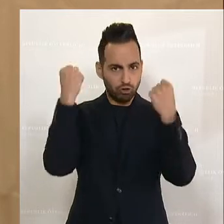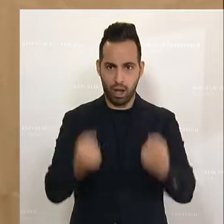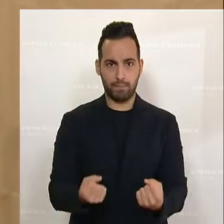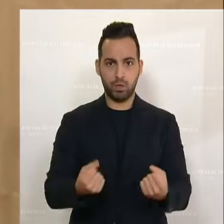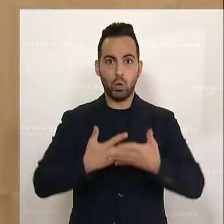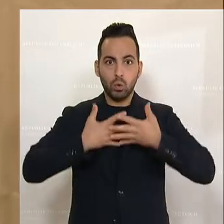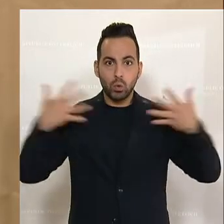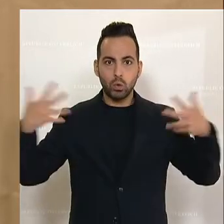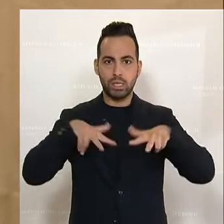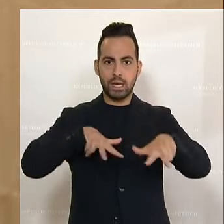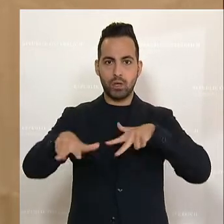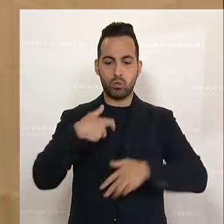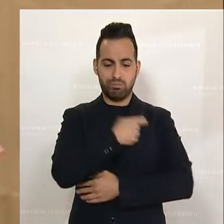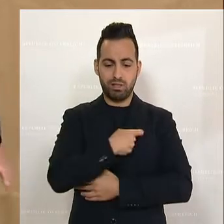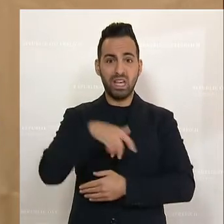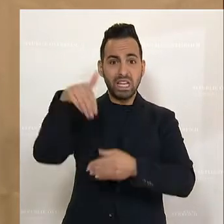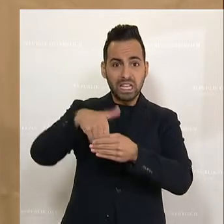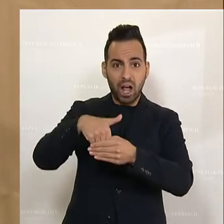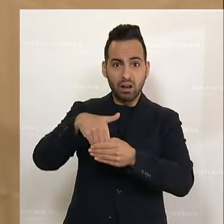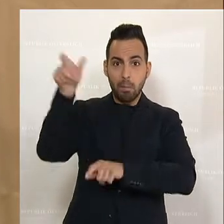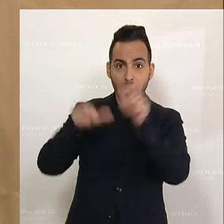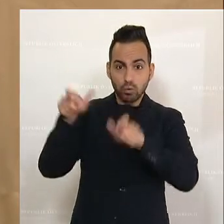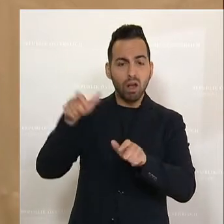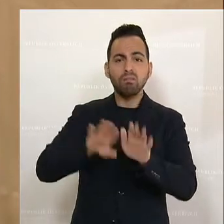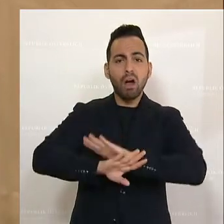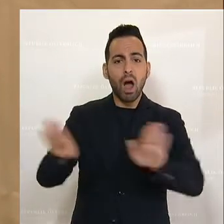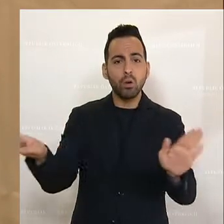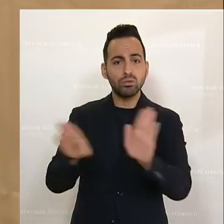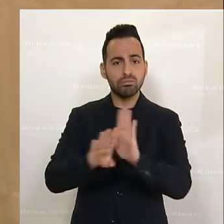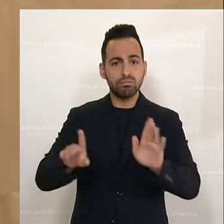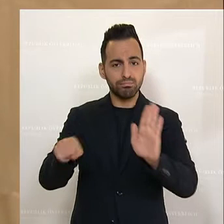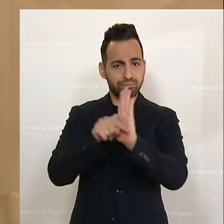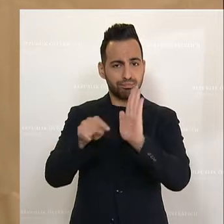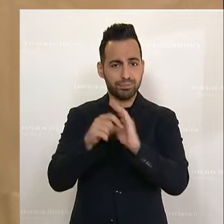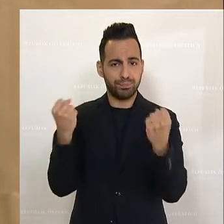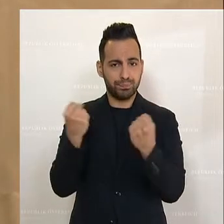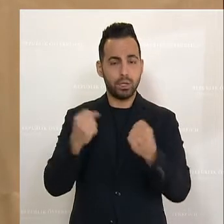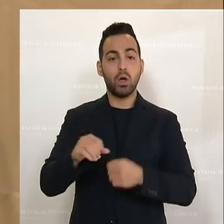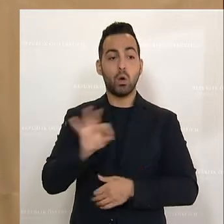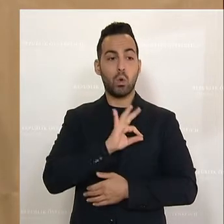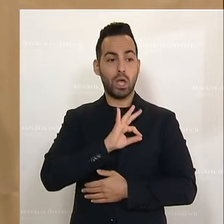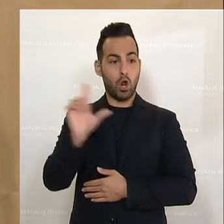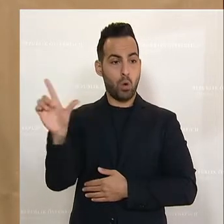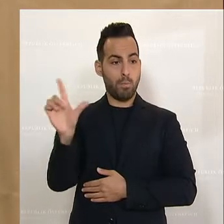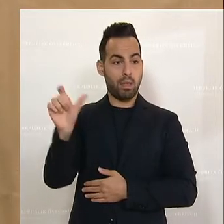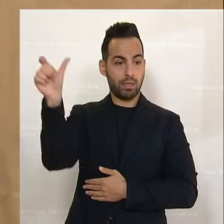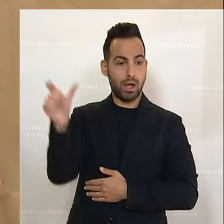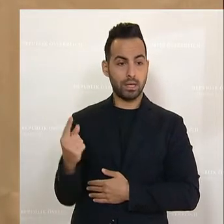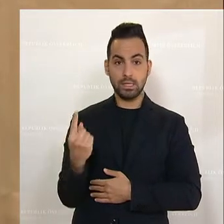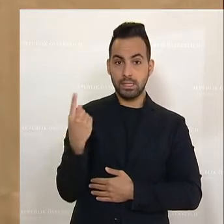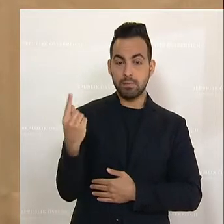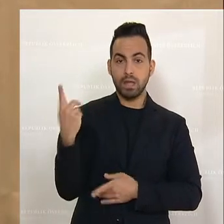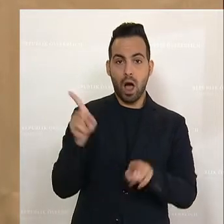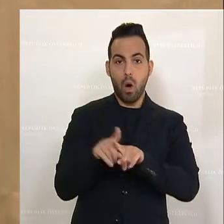Regierungspartei liegt inhaltlich und personell am Boden. Und Kollege Lopatka hat auch darauf Bezug genommen, die ÖVP hätte das